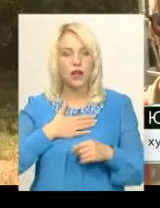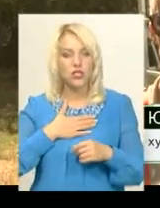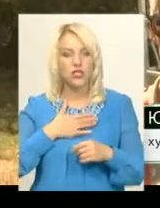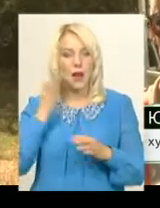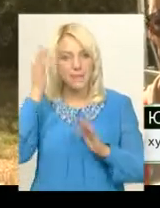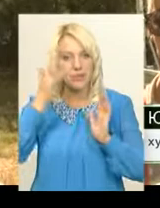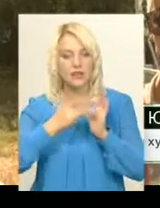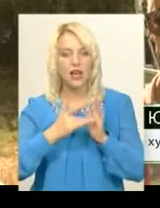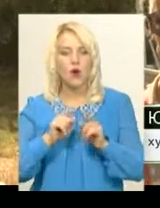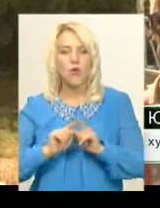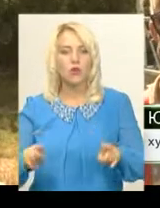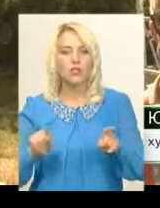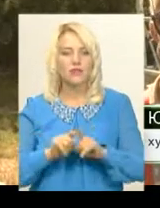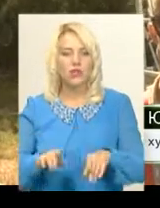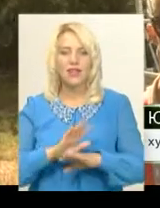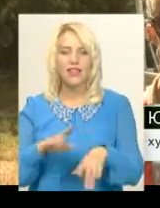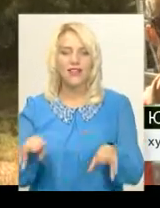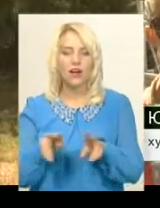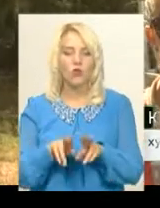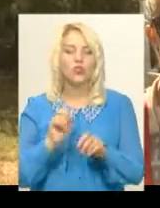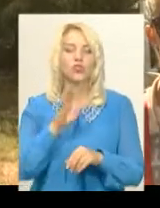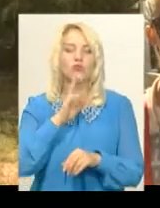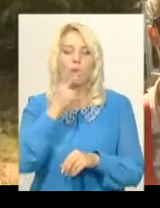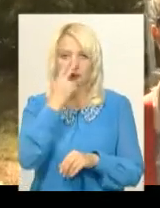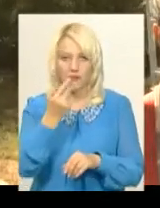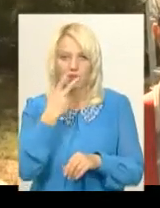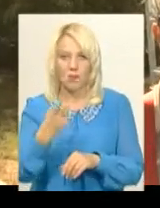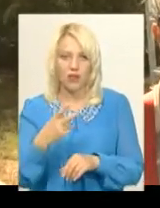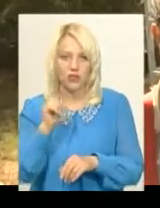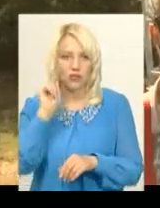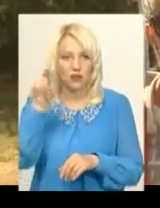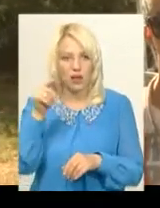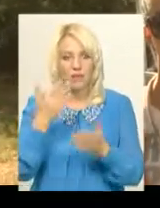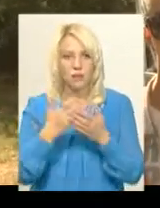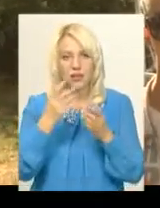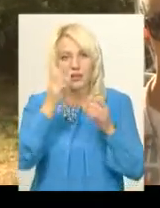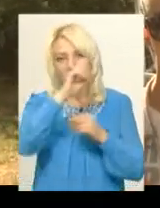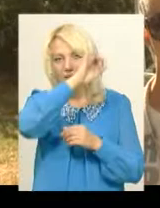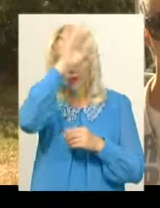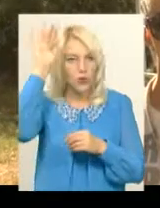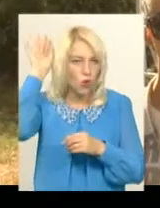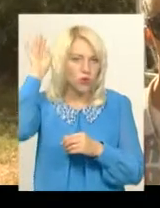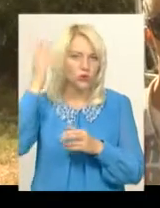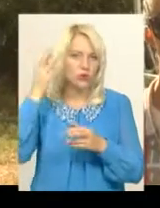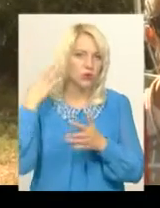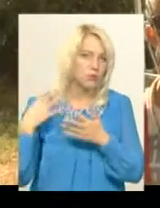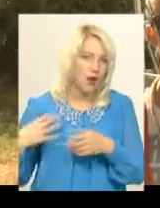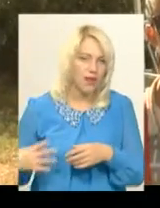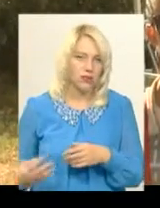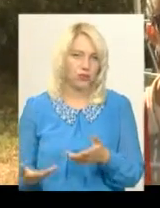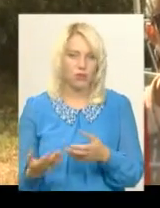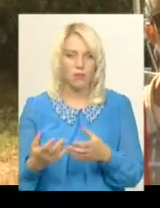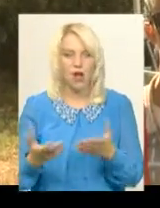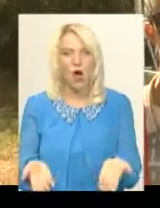в просвітницькому, щоб малювати не типову жінку, до якої всі привикли в віночку з лентами, яка просто